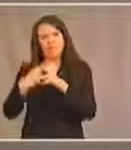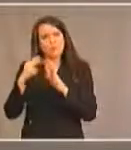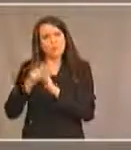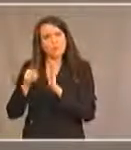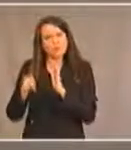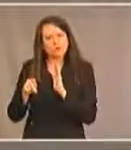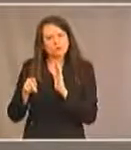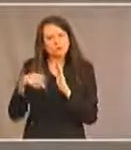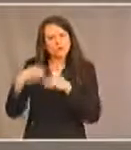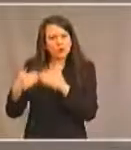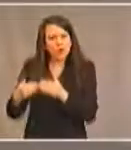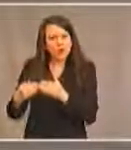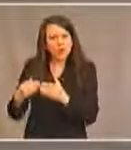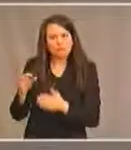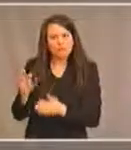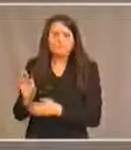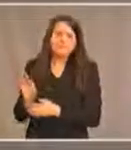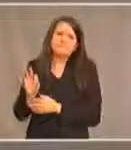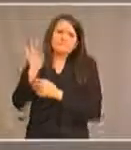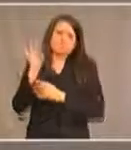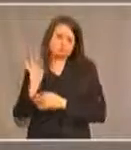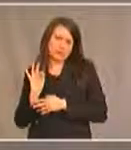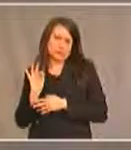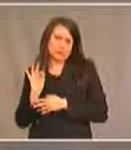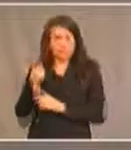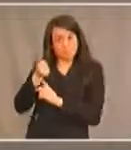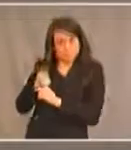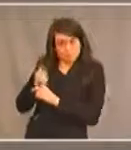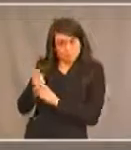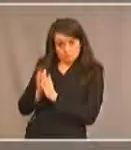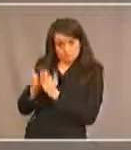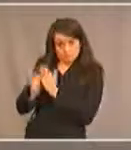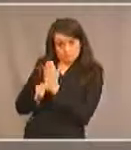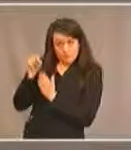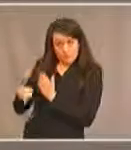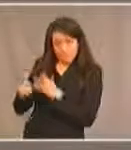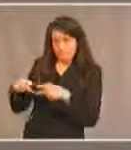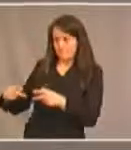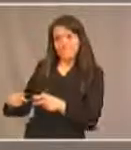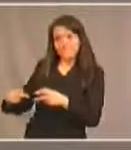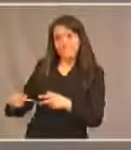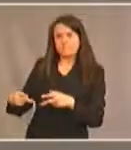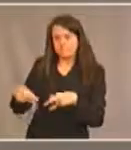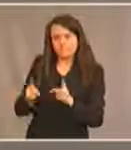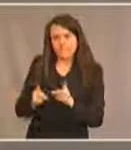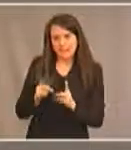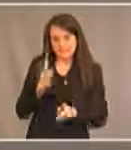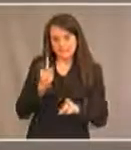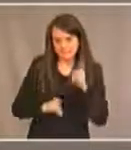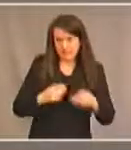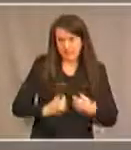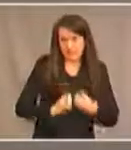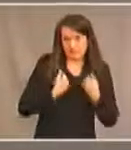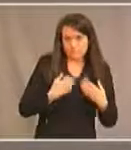facultatif. Celui-ci permet à des citoyens de